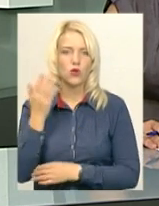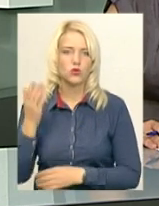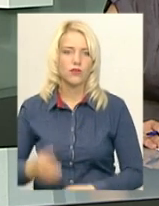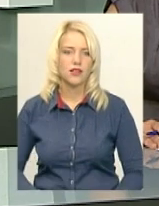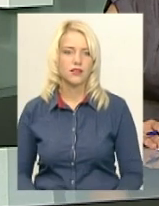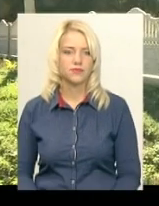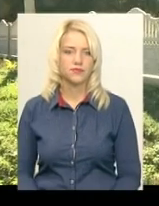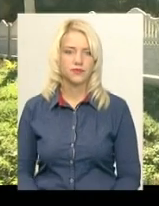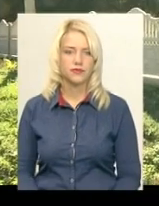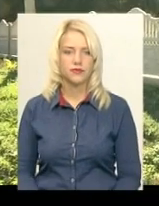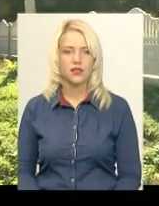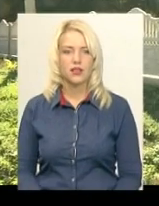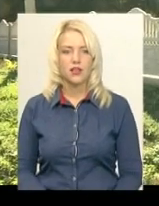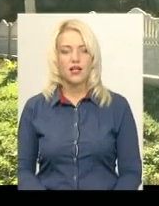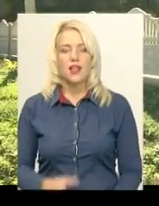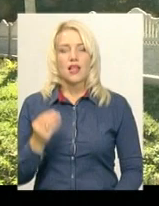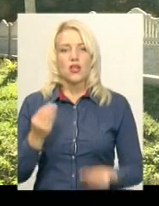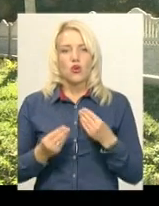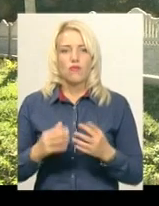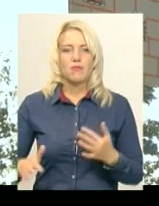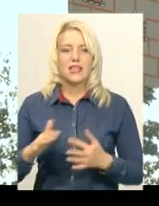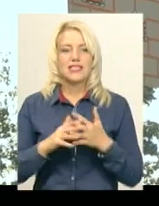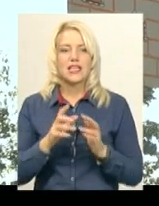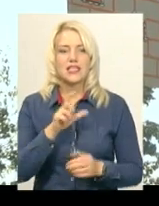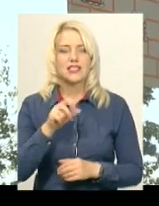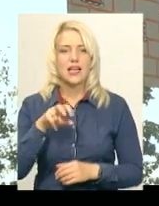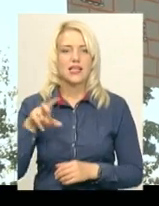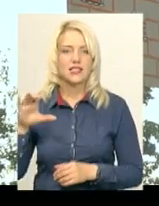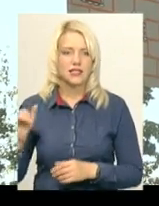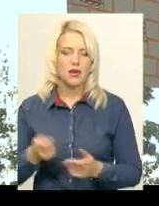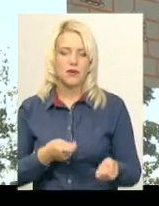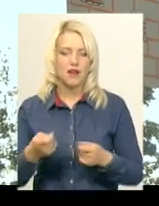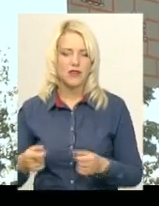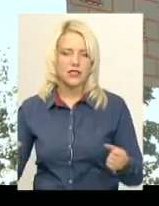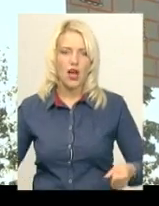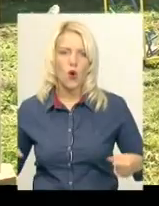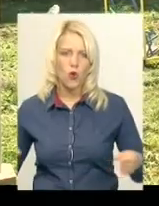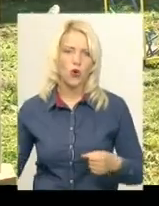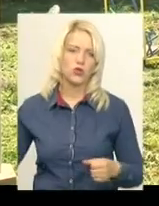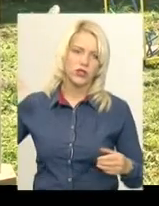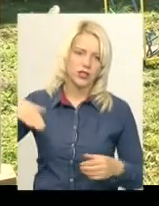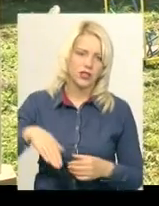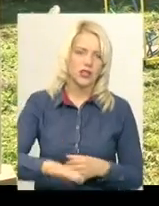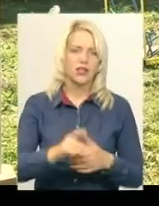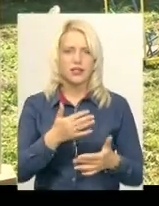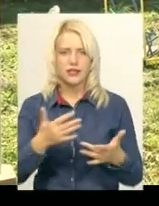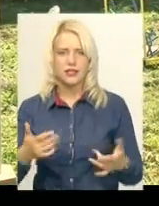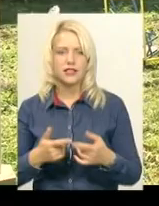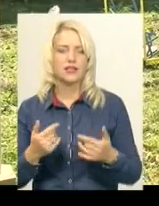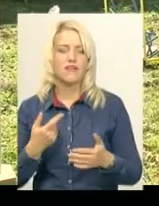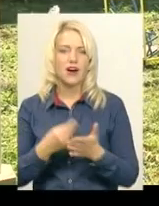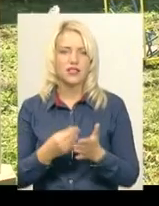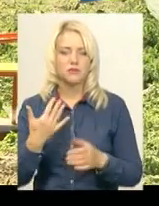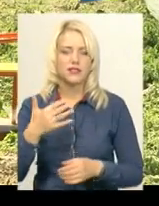Поробок. На ігровий майданчик в селі Залісті привезли гойдалки, гірки і карусели. Їхня вартість – 50 тисяч гривень. Гроші